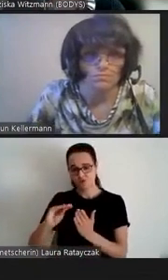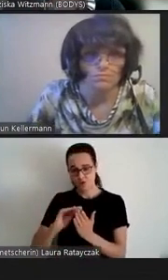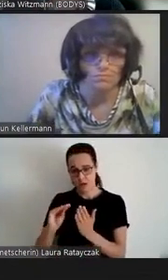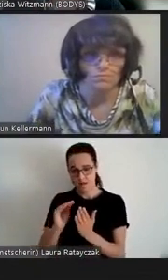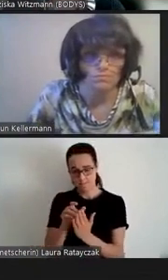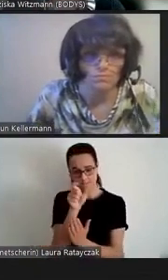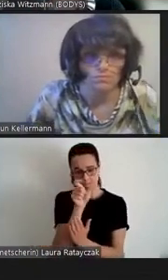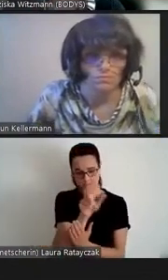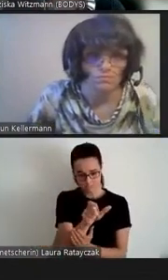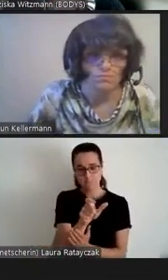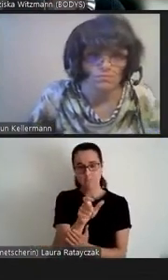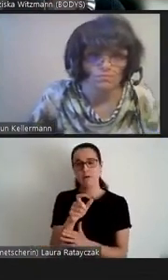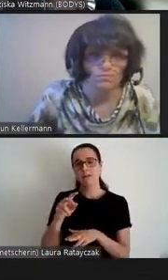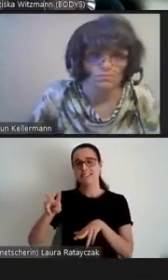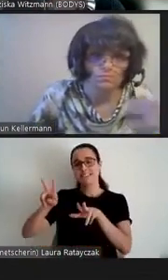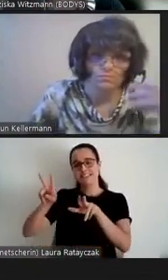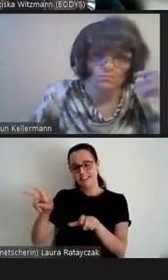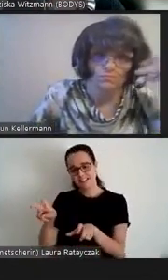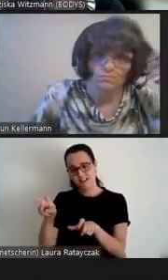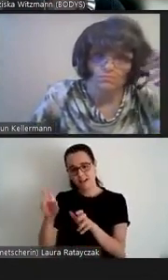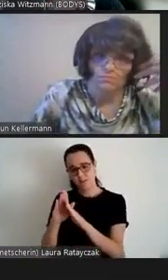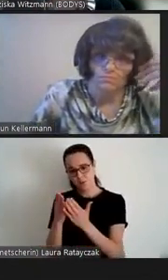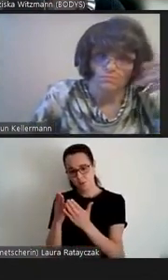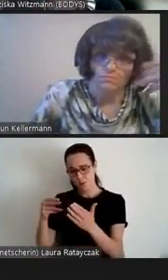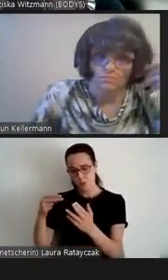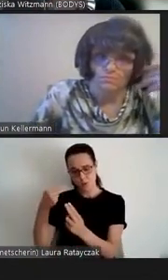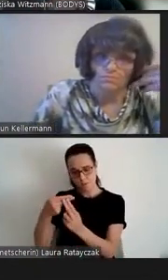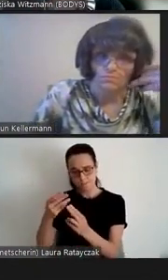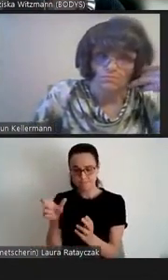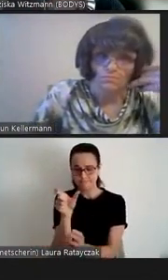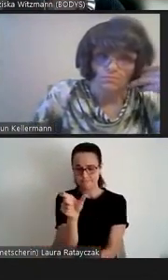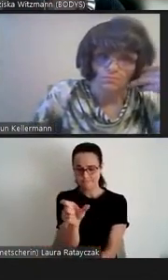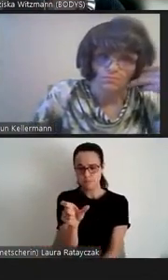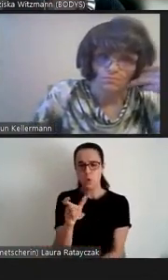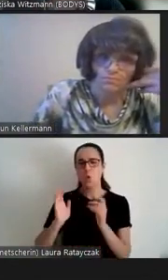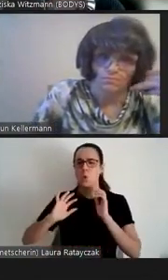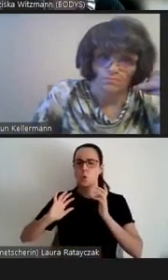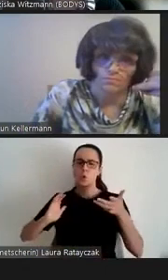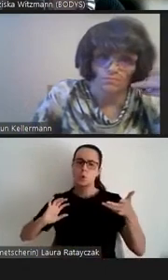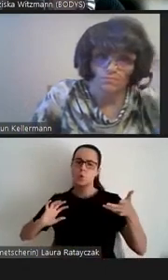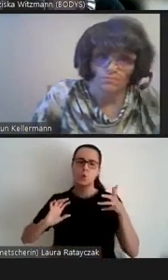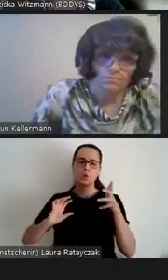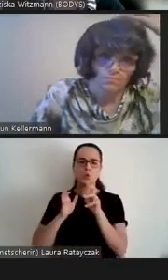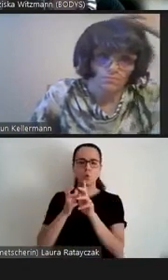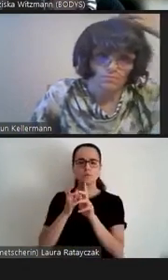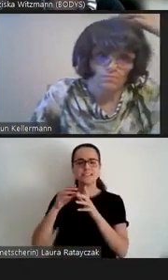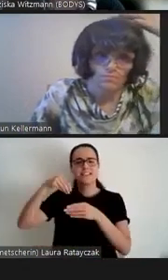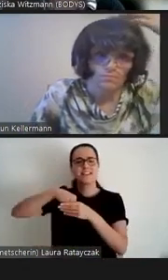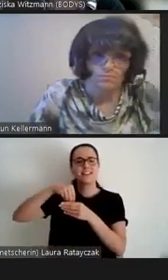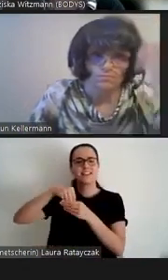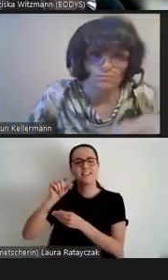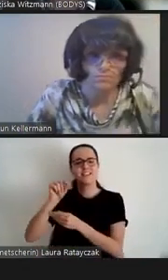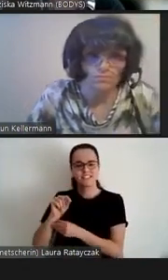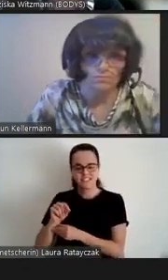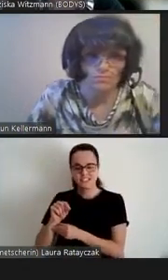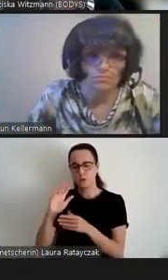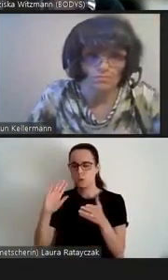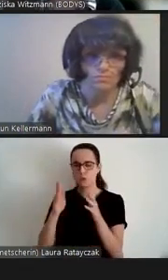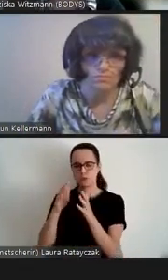die Titel der Werke und gibt eine kurze Inhaltsangabe.